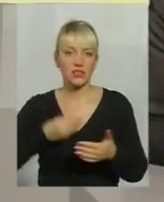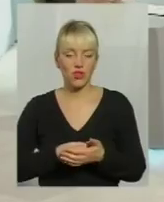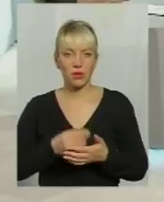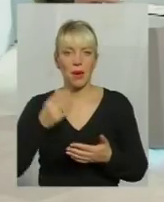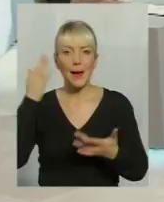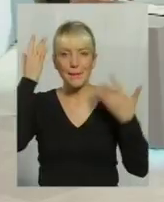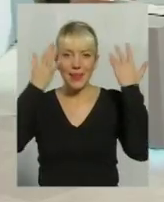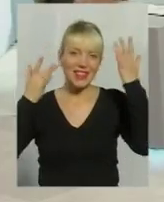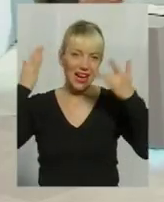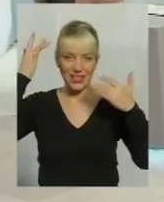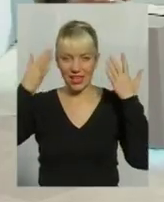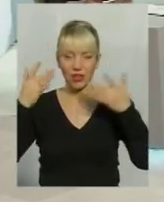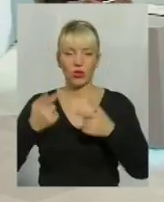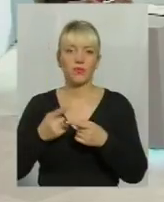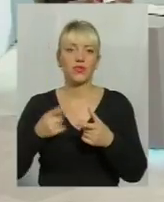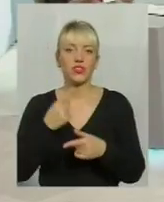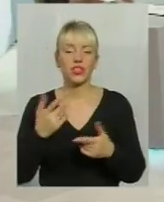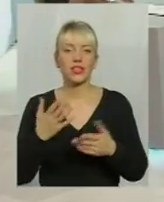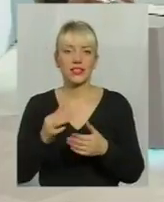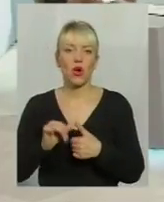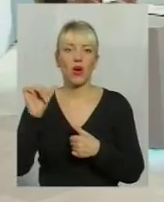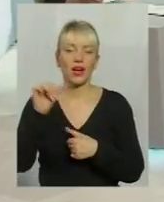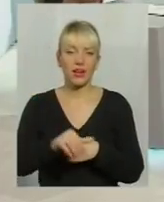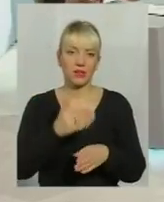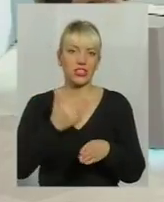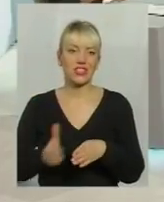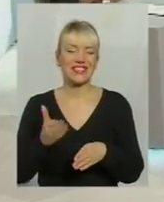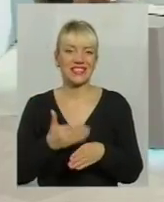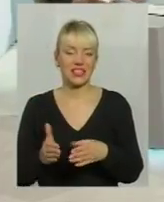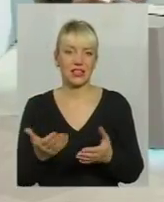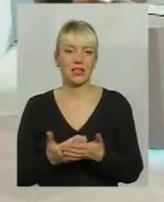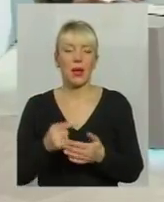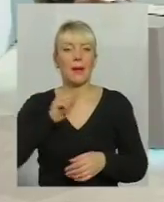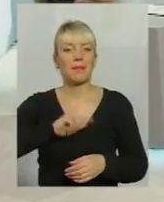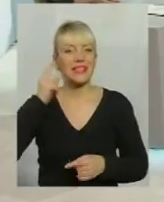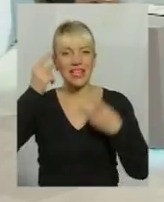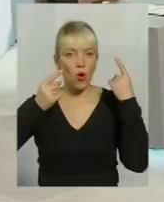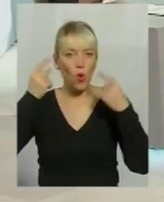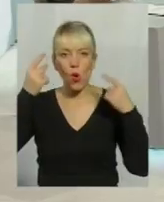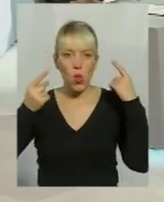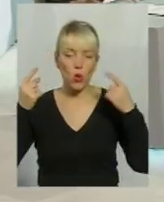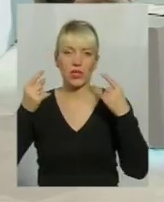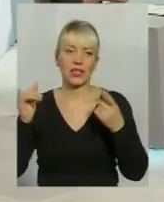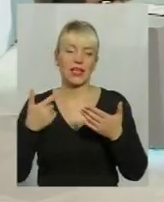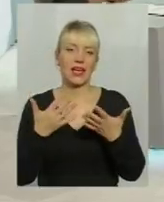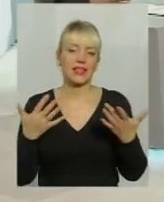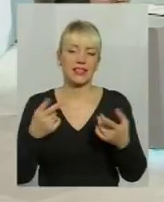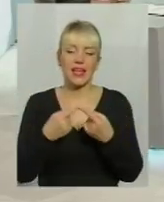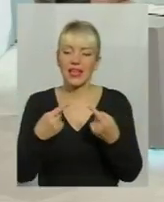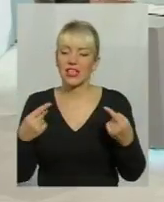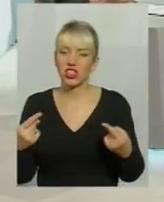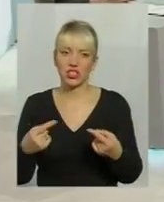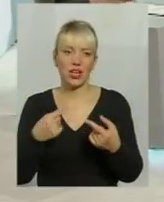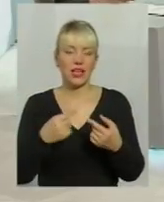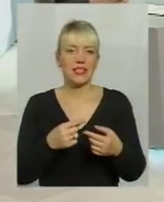взагалі окрема частина психології і якісь інші засоби і методи